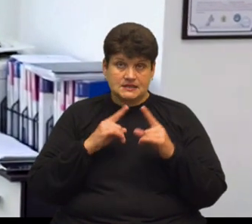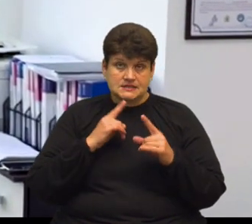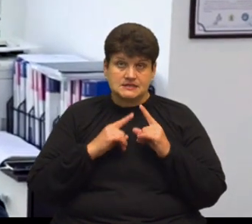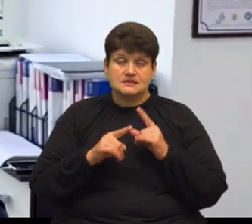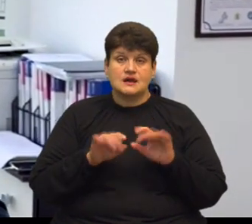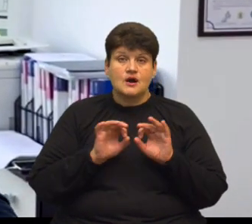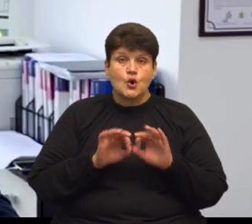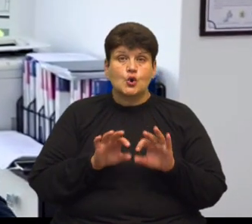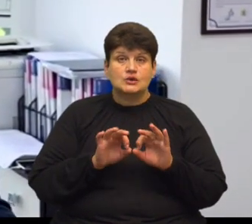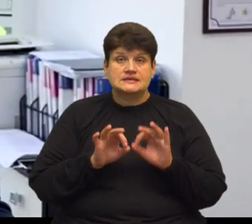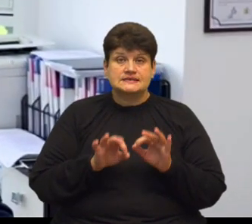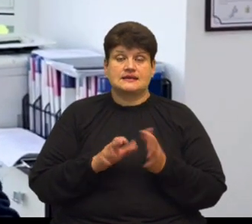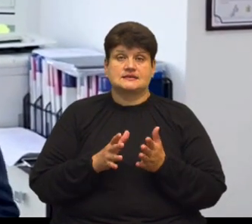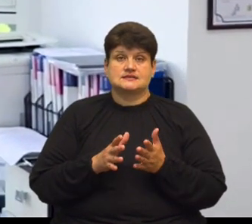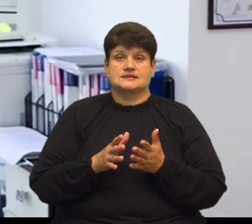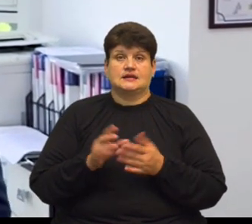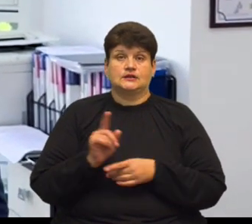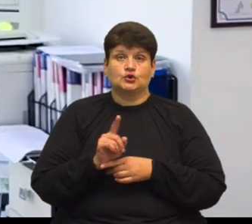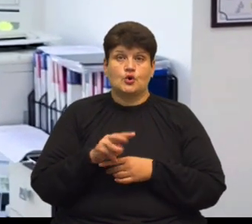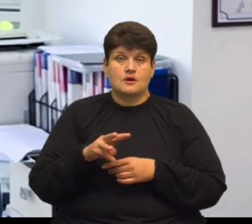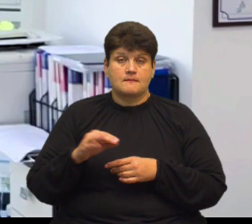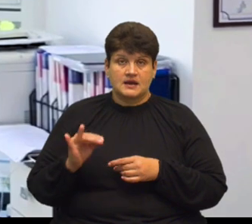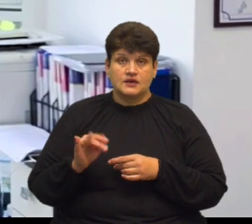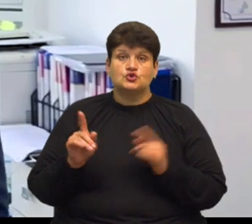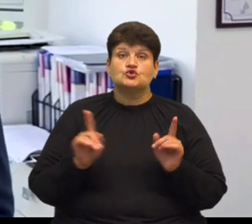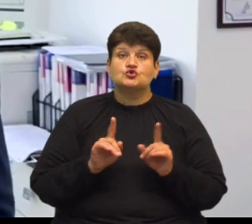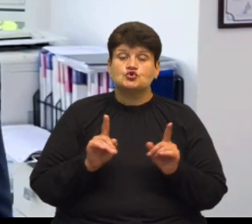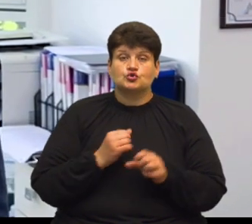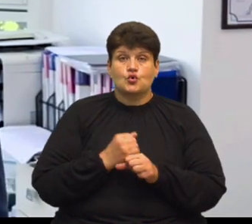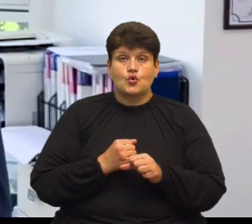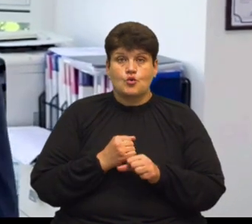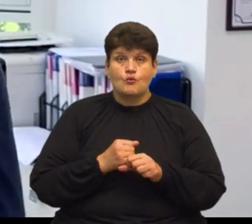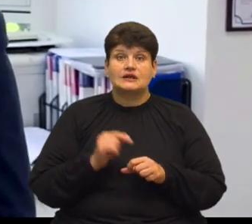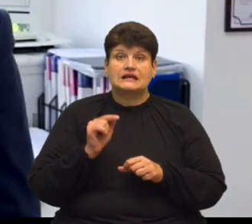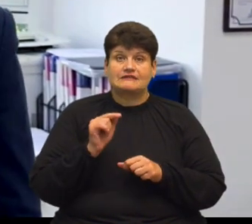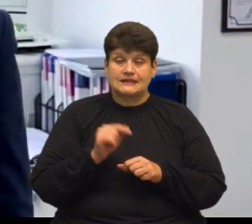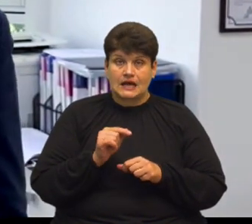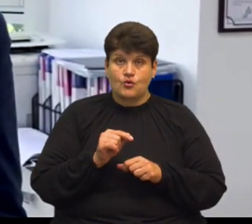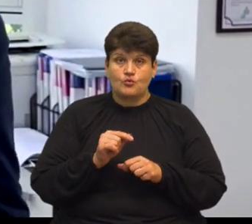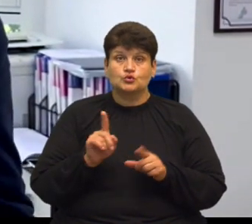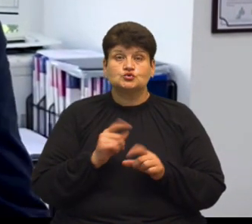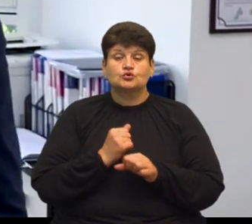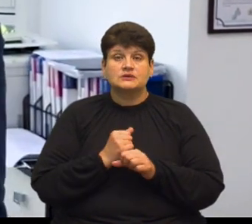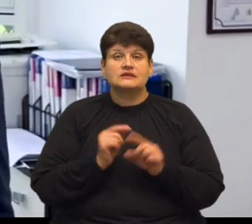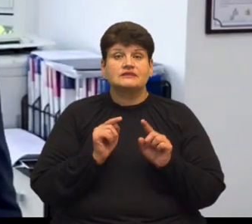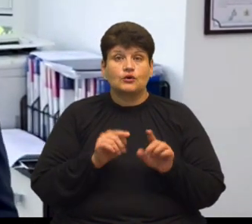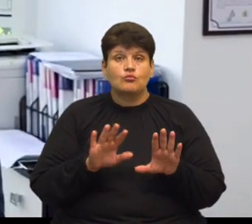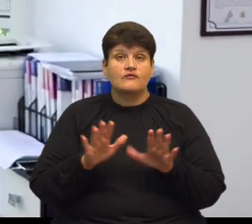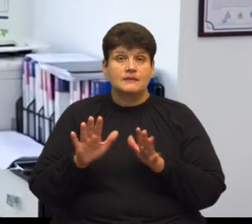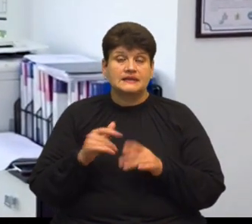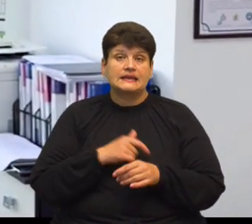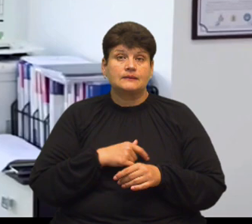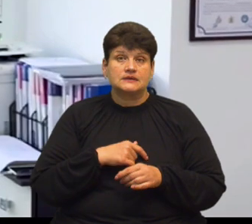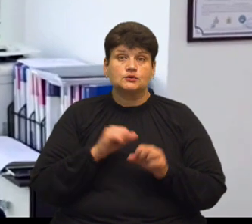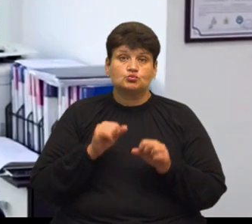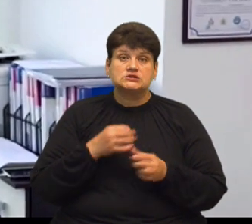регламентні та процедурні норми. Щодо роботи, що робити в такому випадку депутатам, можна